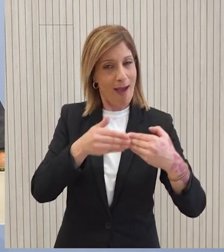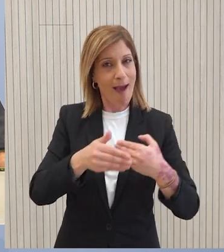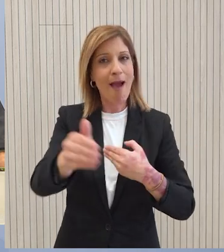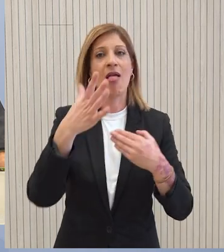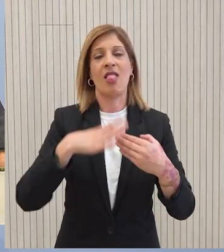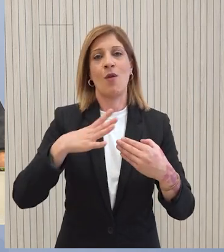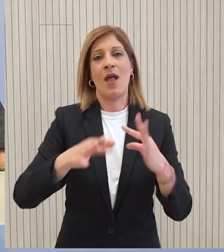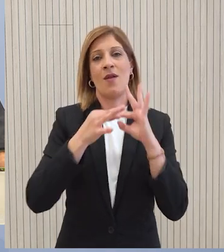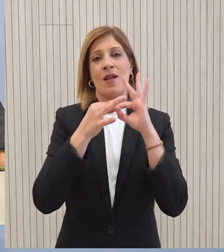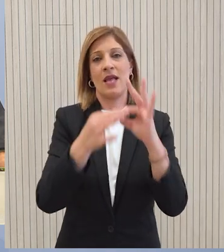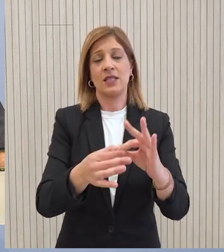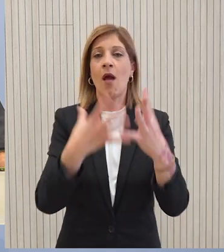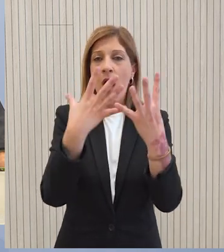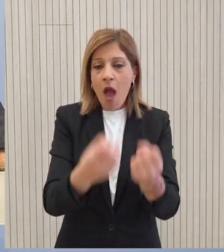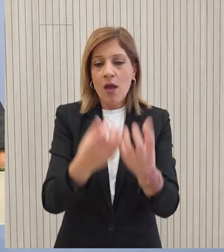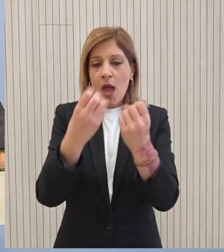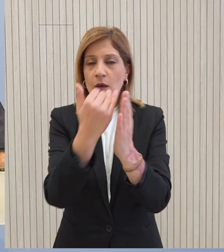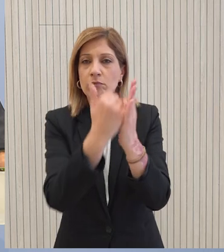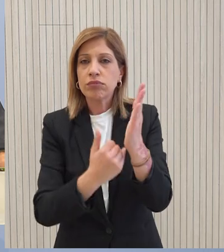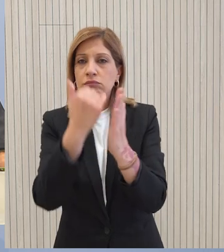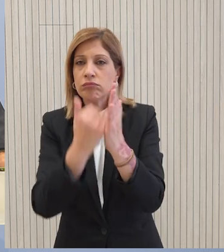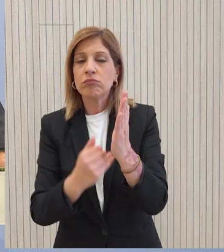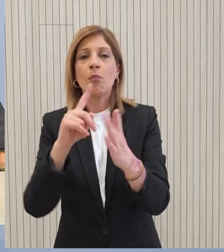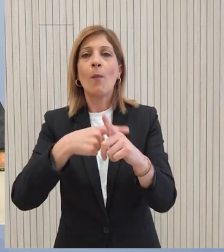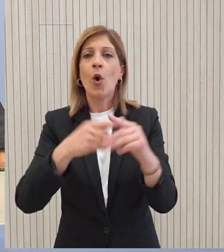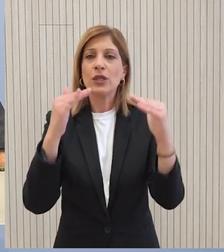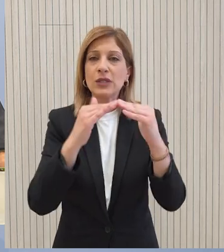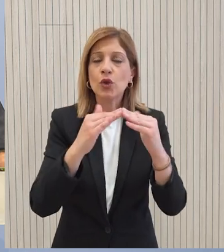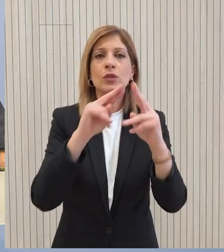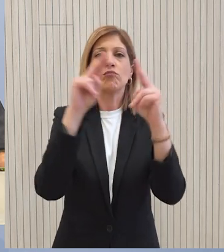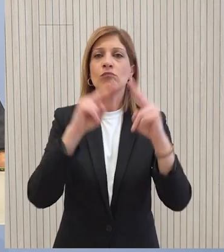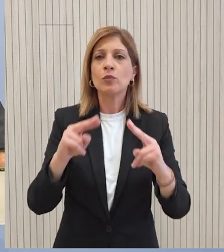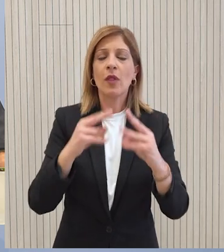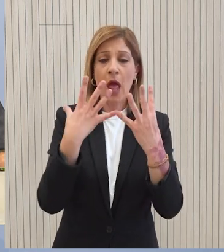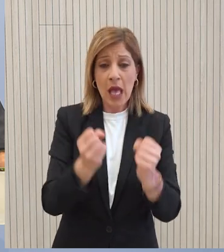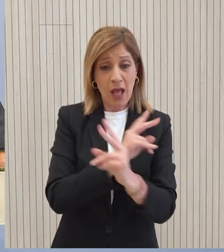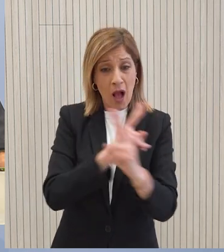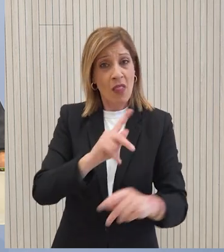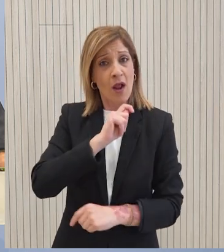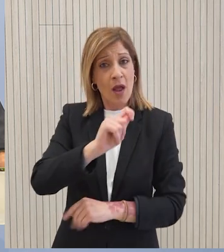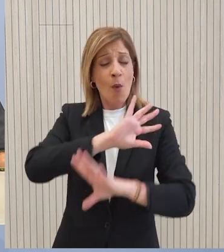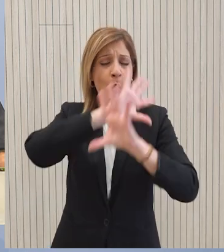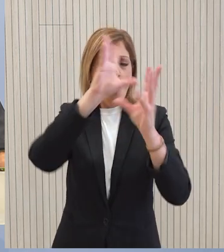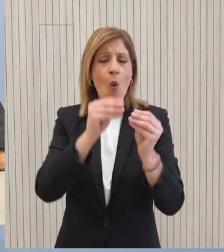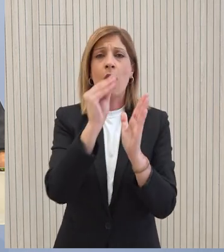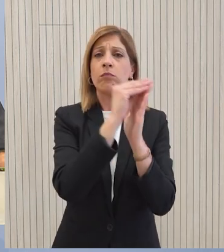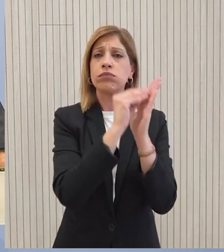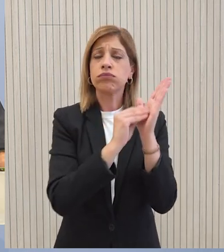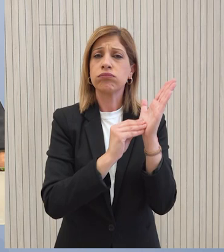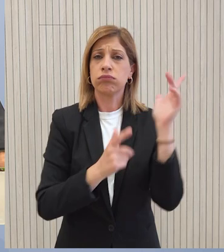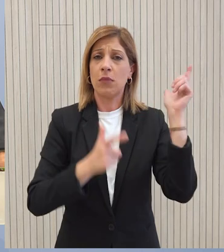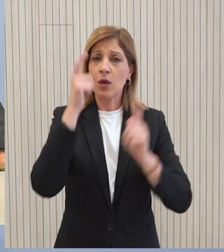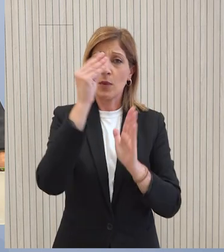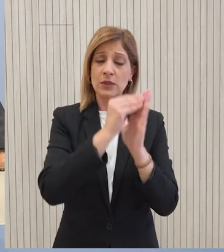υπάρχει η διζωνική δικαιωτική ομοσπονδία με πολιτική ισότητα όπως με σαφήνεια επαναλαμβάνεται σε όλα τα σχετικά ψηφίσματα του